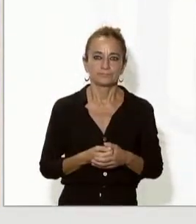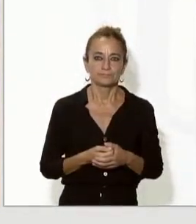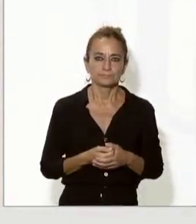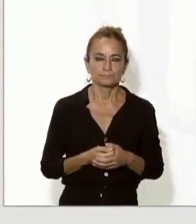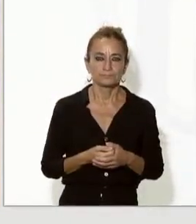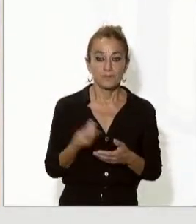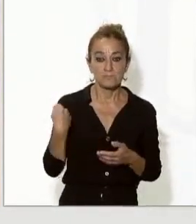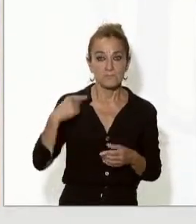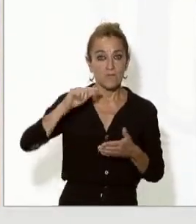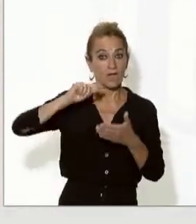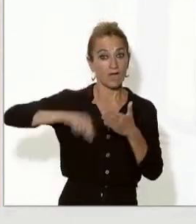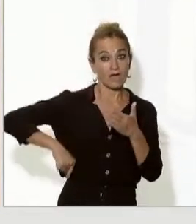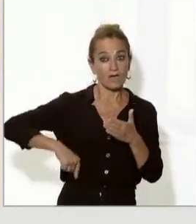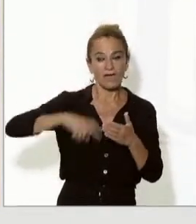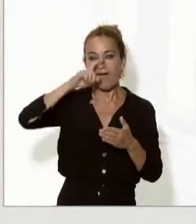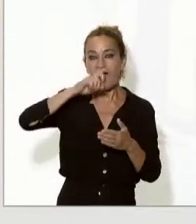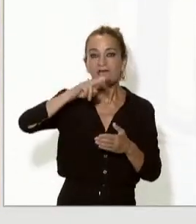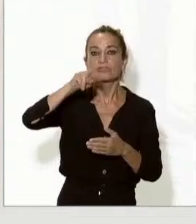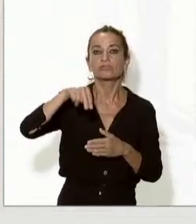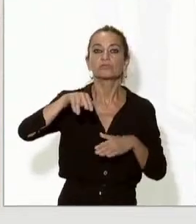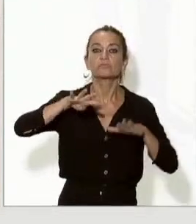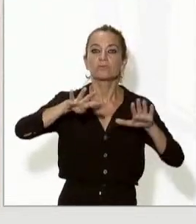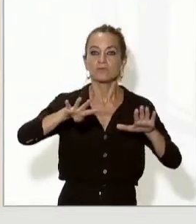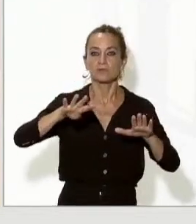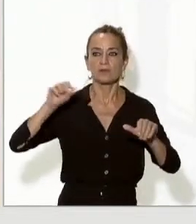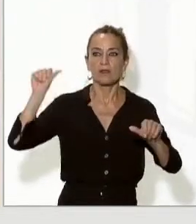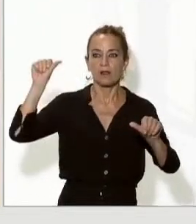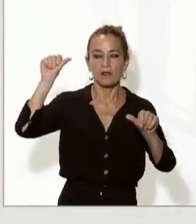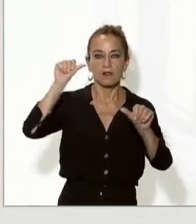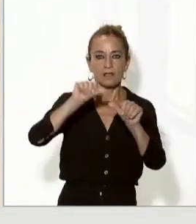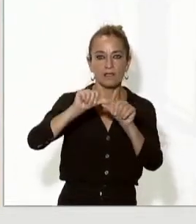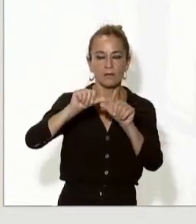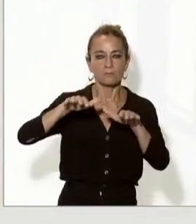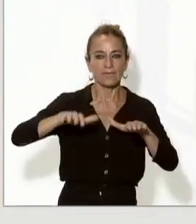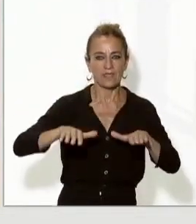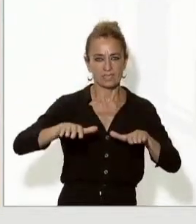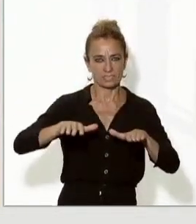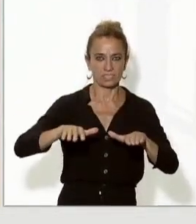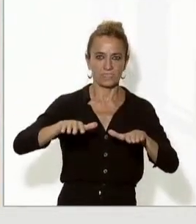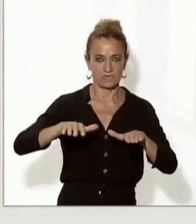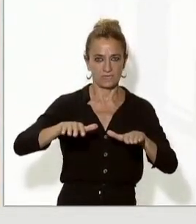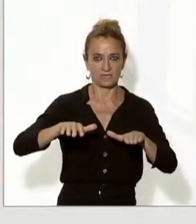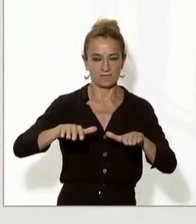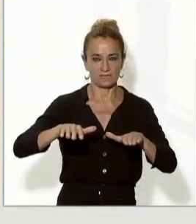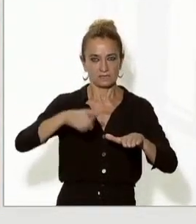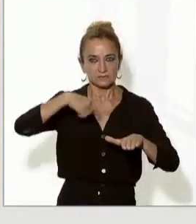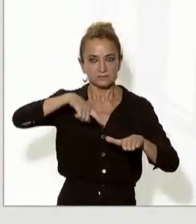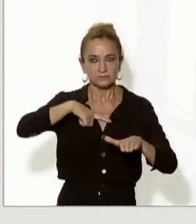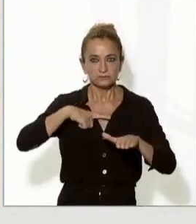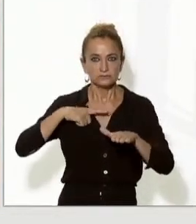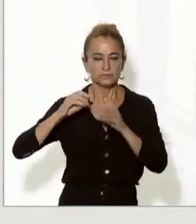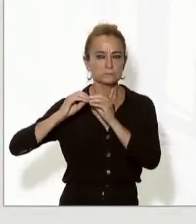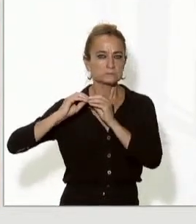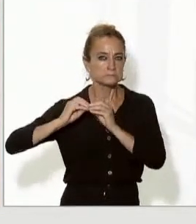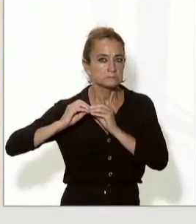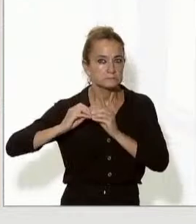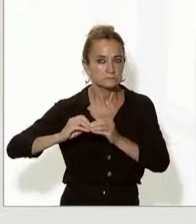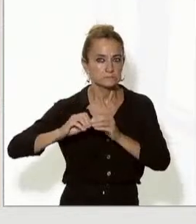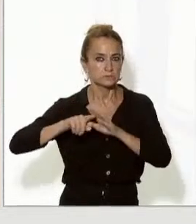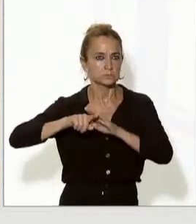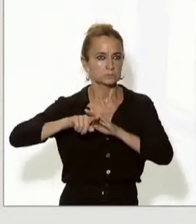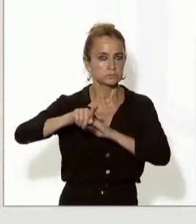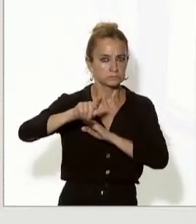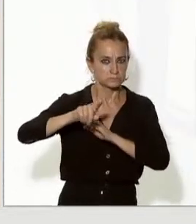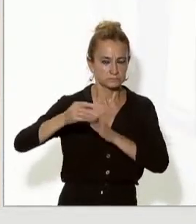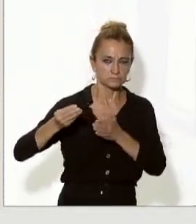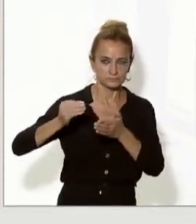2009 i que havia estat durant molt de temps no desplegat, havia estat inactiu. Ens vam conjurar per reactivar-lo i